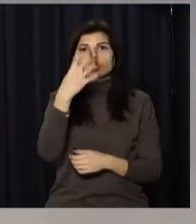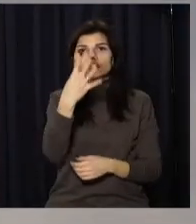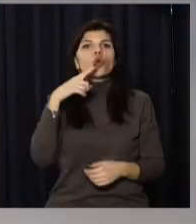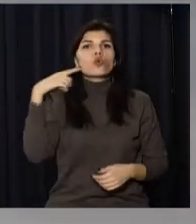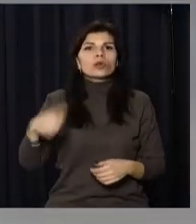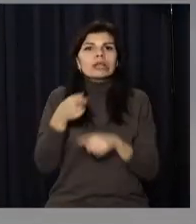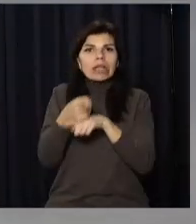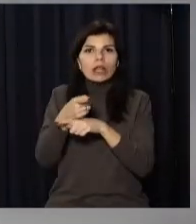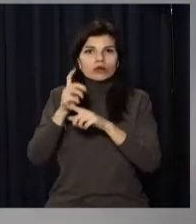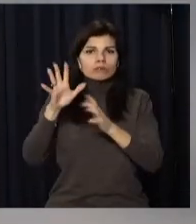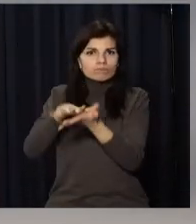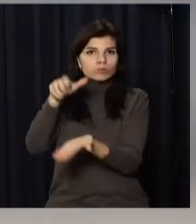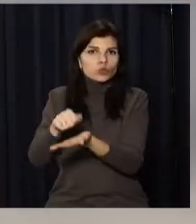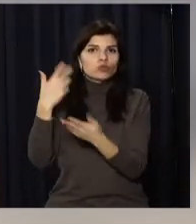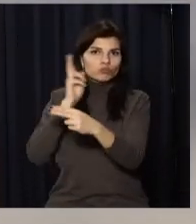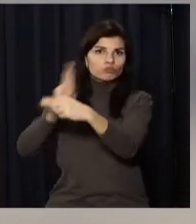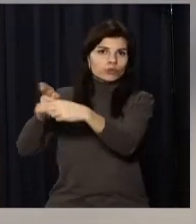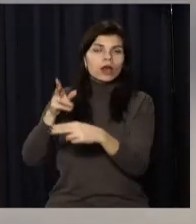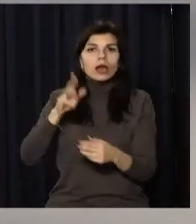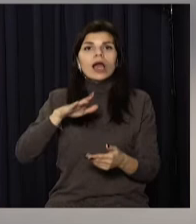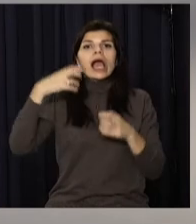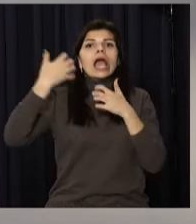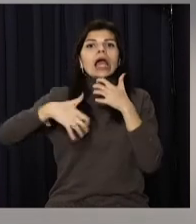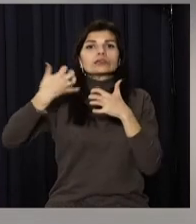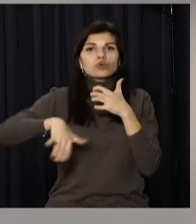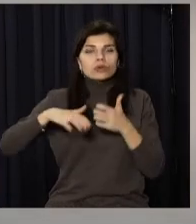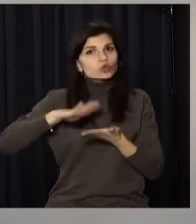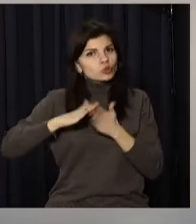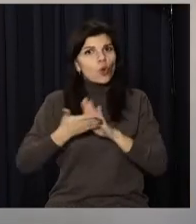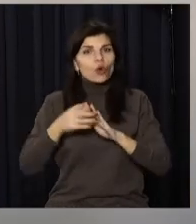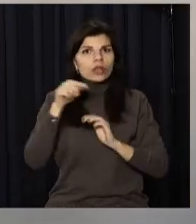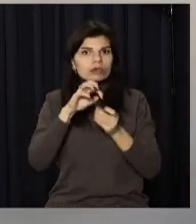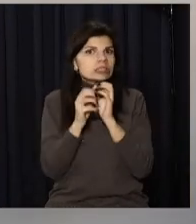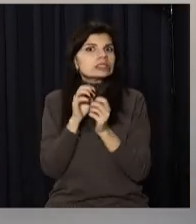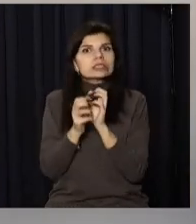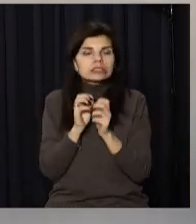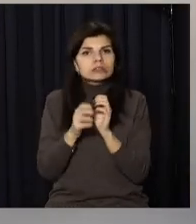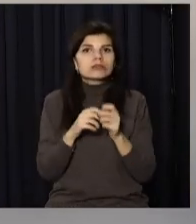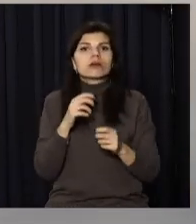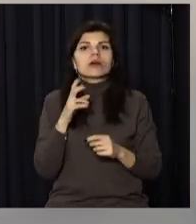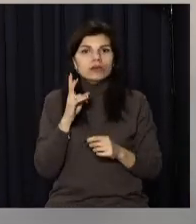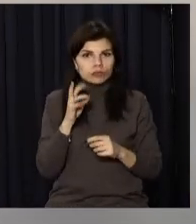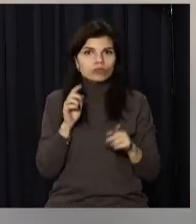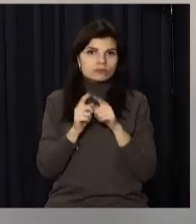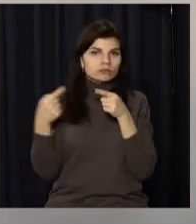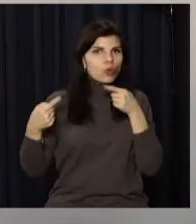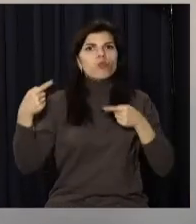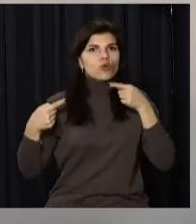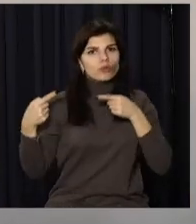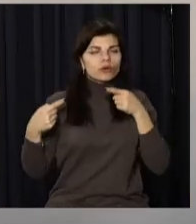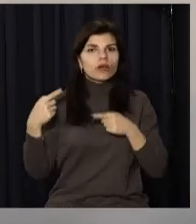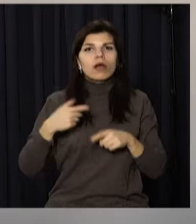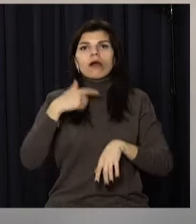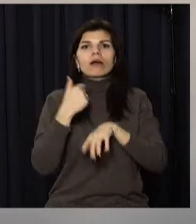російські танки. Складна ситуація на Херсонському напрямку. Проте, сили оборони України дають відсіч агресору. Верховний